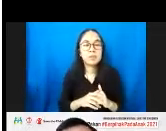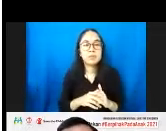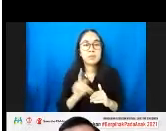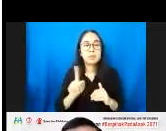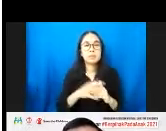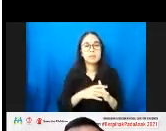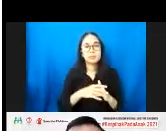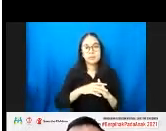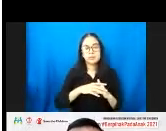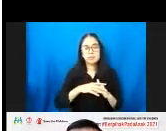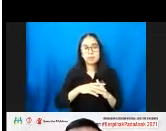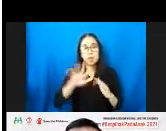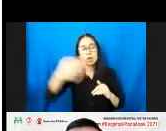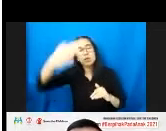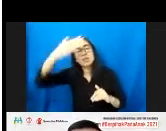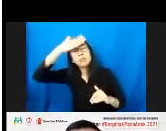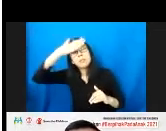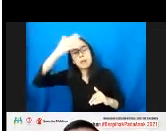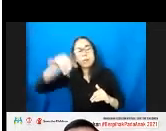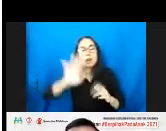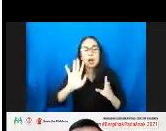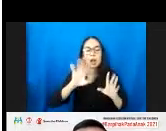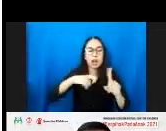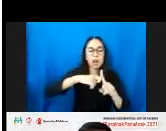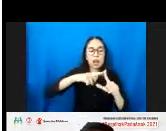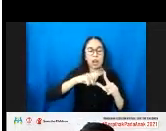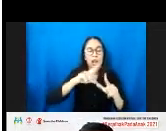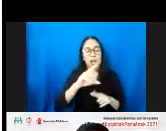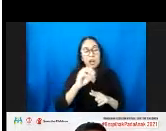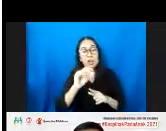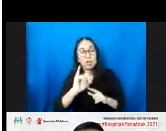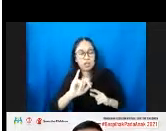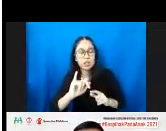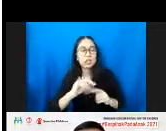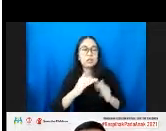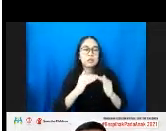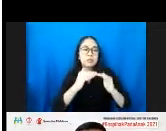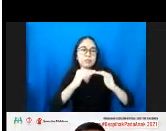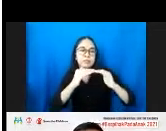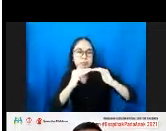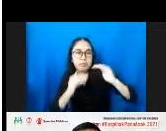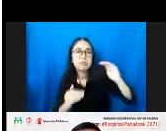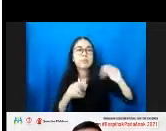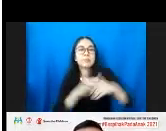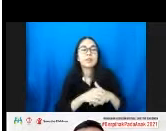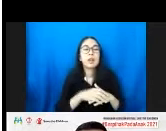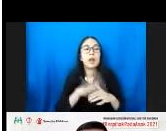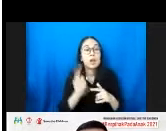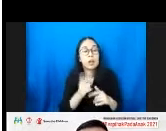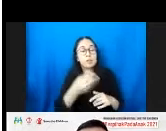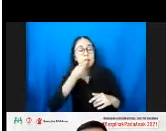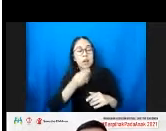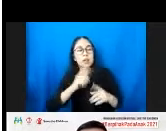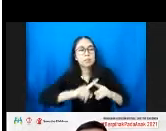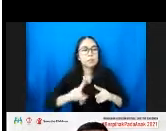pada waktu yang bersamaan, selera makannya menurun. Jadi walaupun makanan adan, tapi dia tidak mau makan. Dan kalau